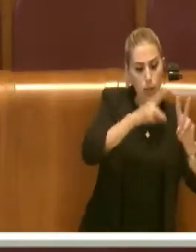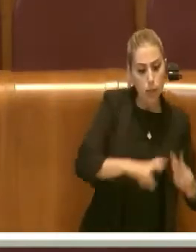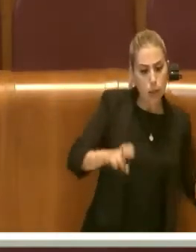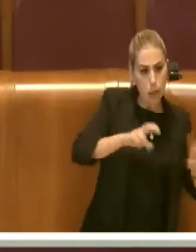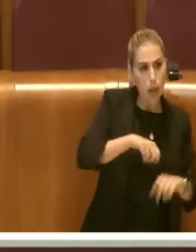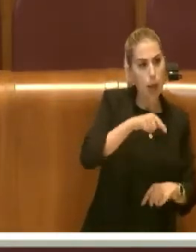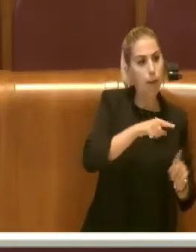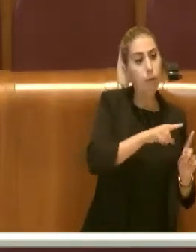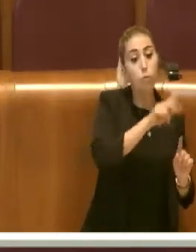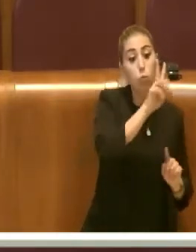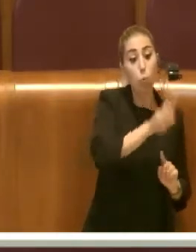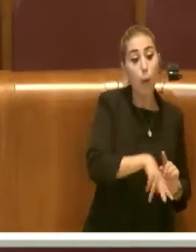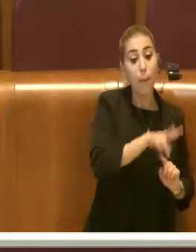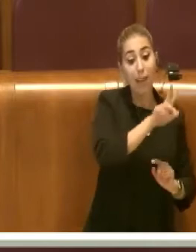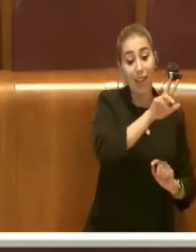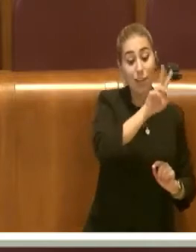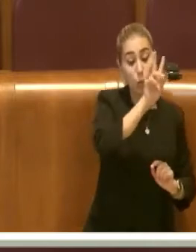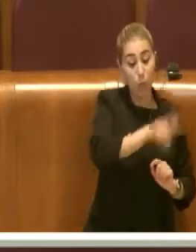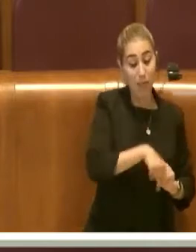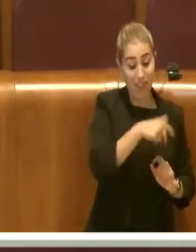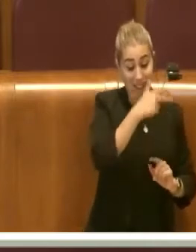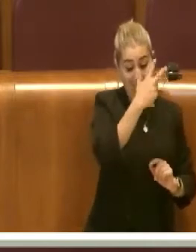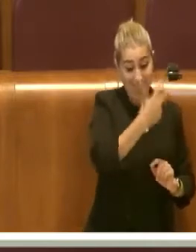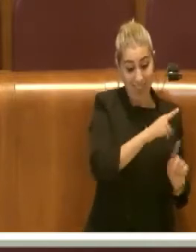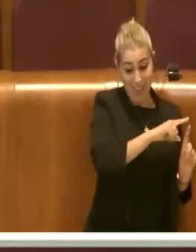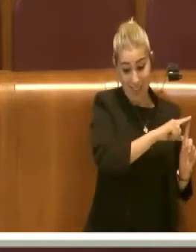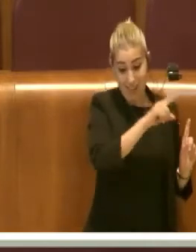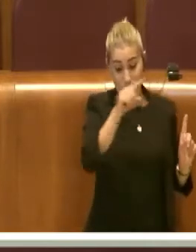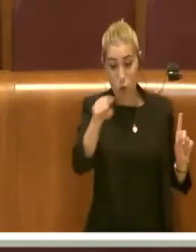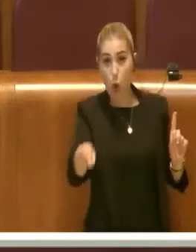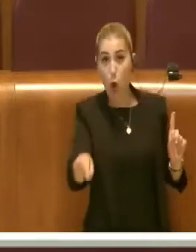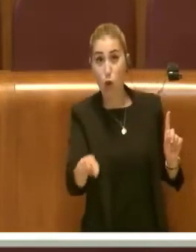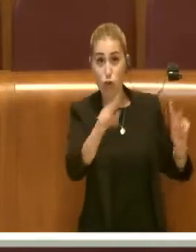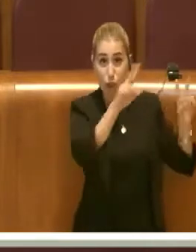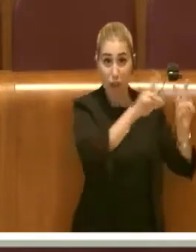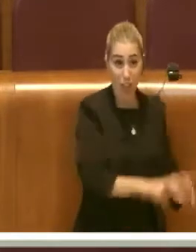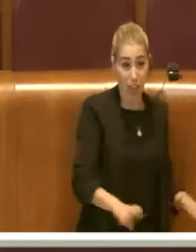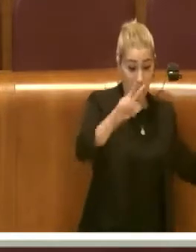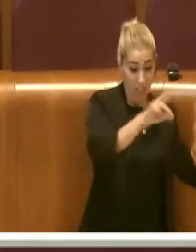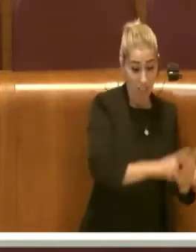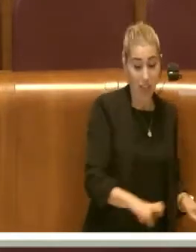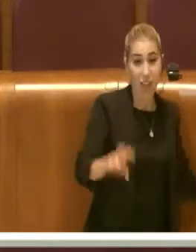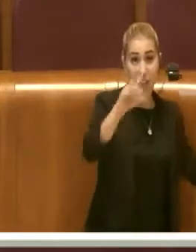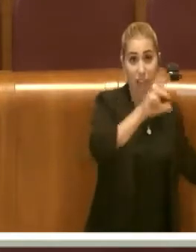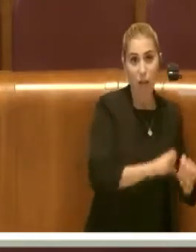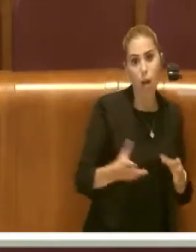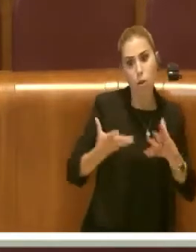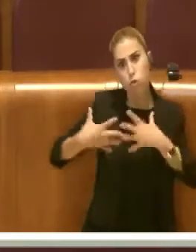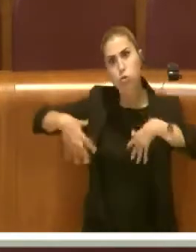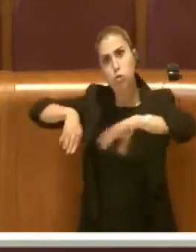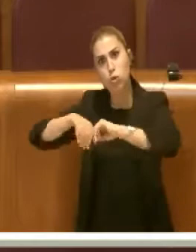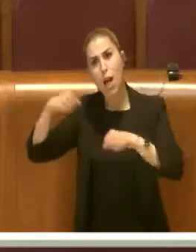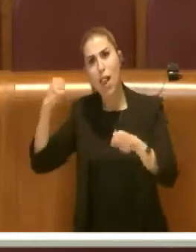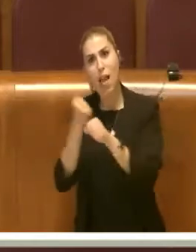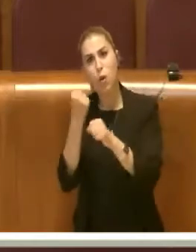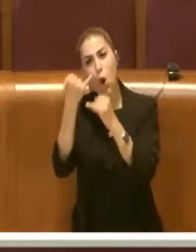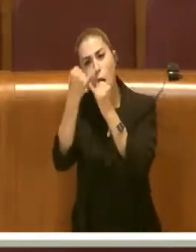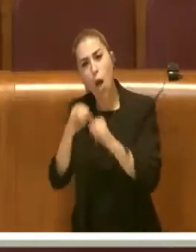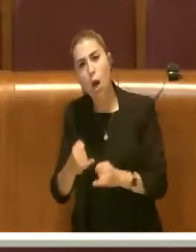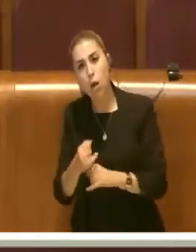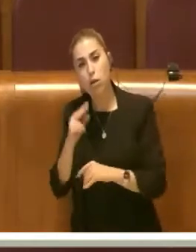2003, e questo lavoro minuzioso che è stato fatto da questa giunta che non si è